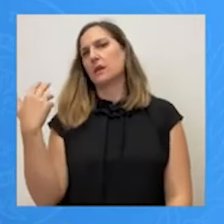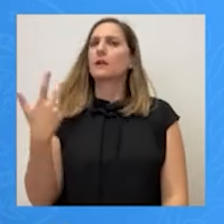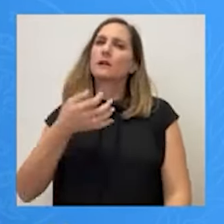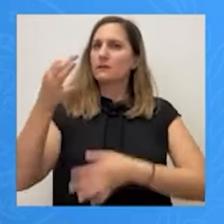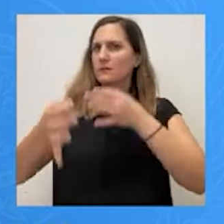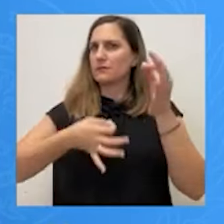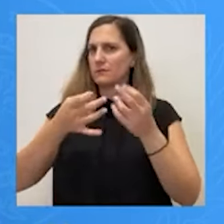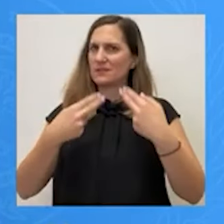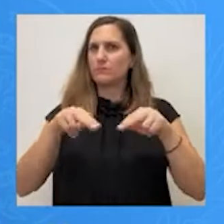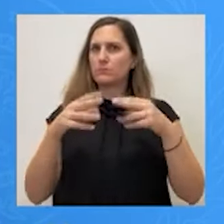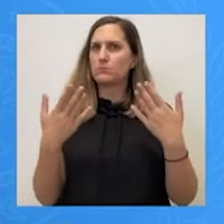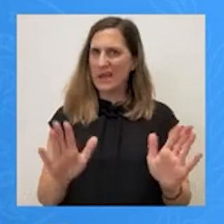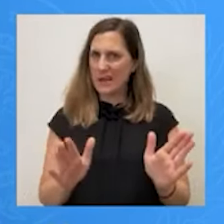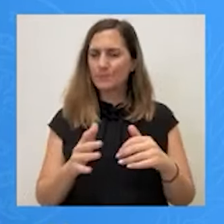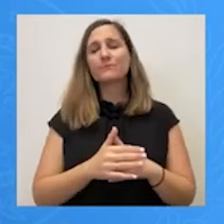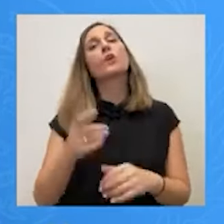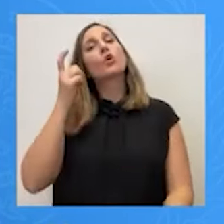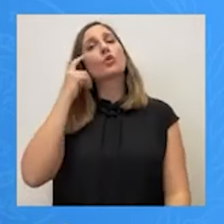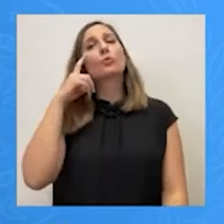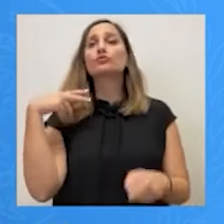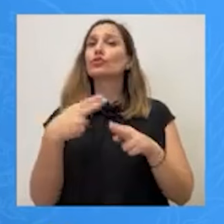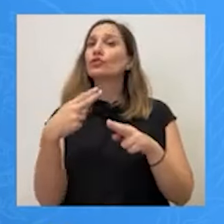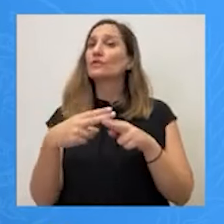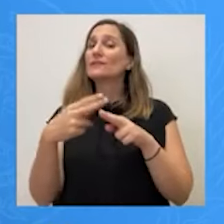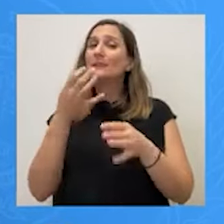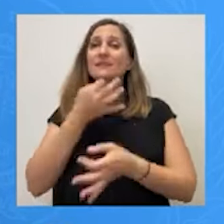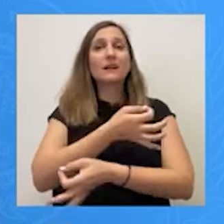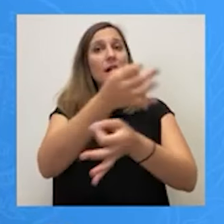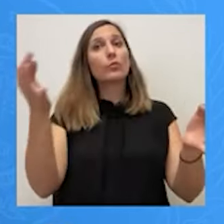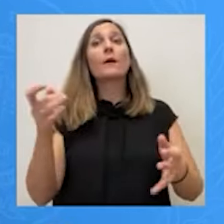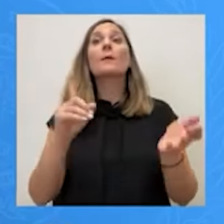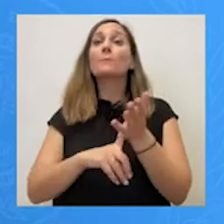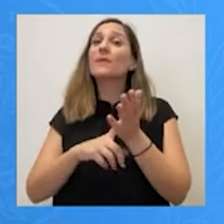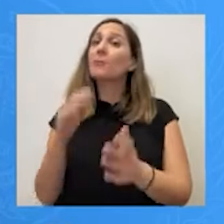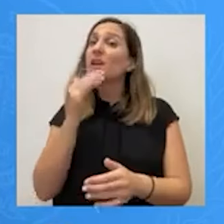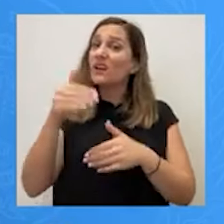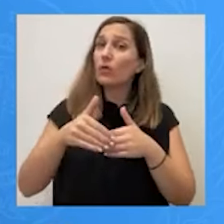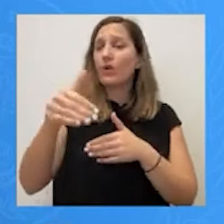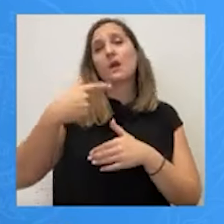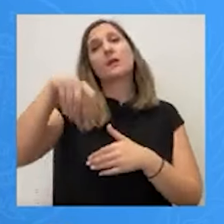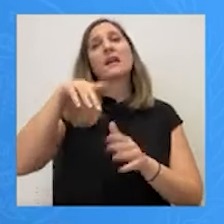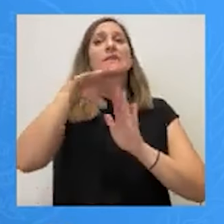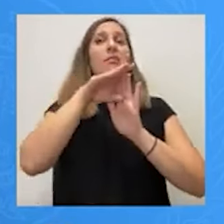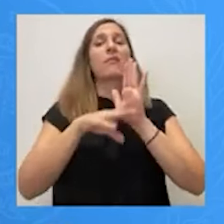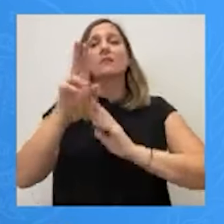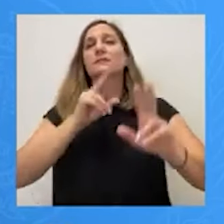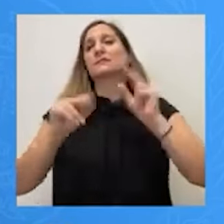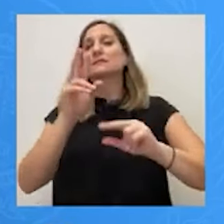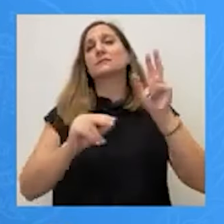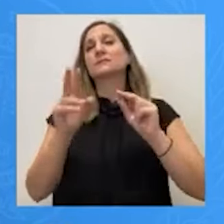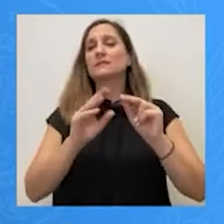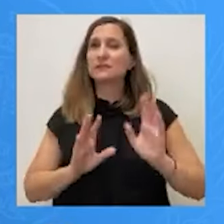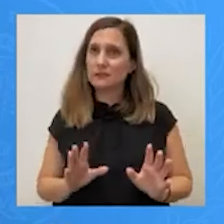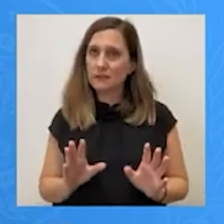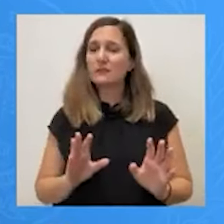νομίζουμε ότι το κύριο πράγμα είναι να μεταφέρουμε το έτοιμα να υπάρξει άμεσα συζήτηση στην ημερήσια διάταξη για όλα αυτά τα οποία αναφέρονται και έχουμε